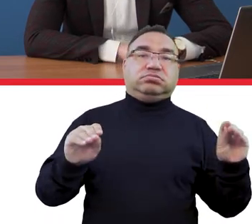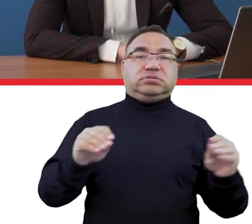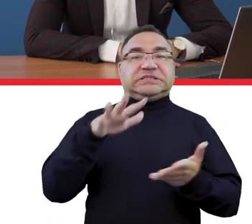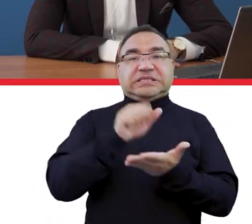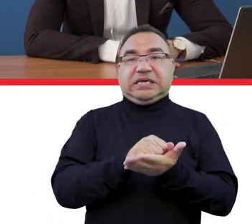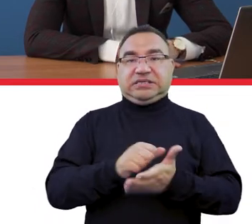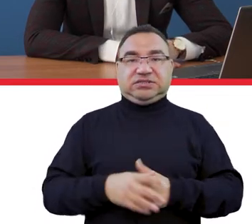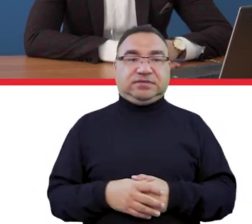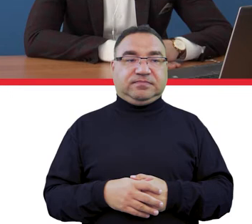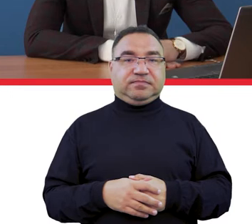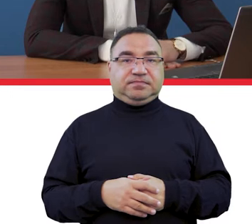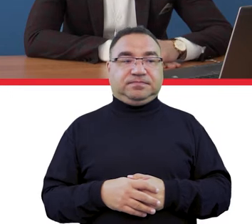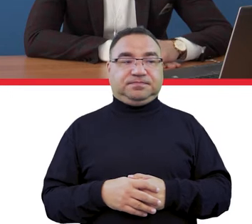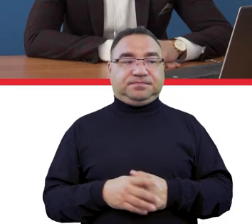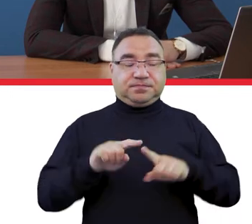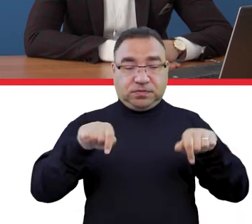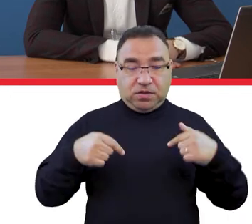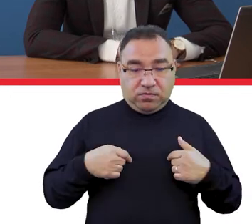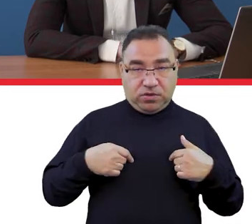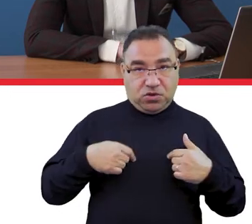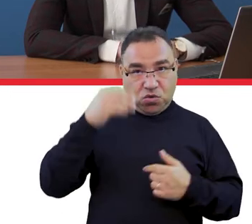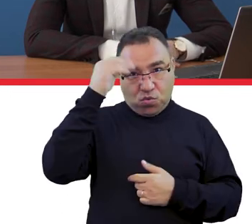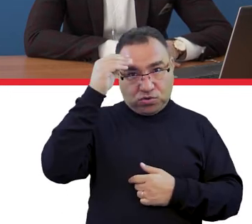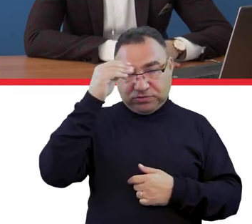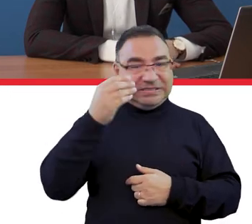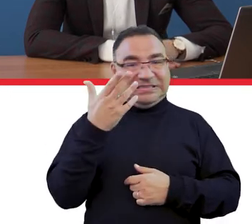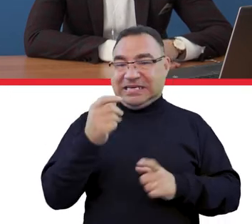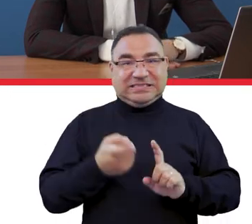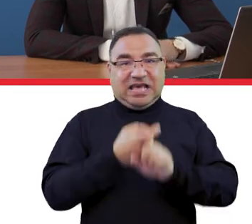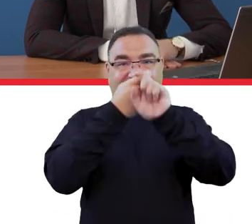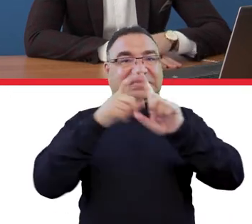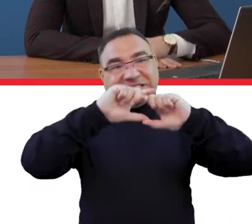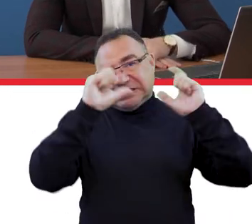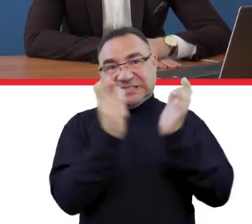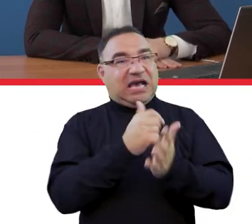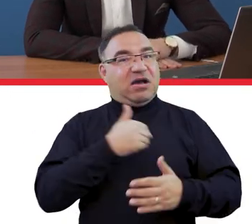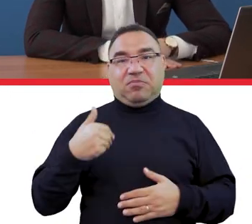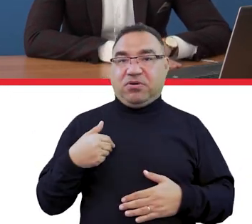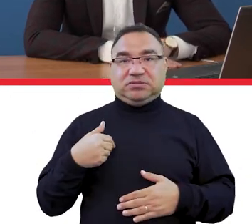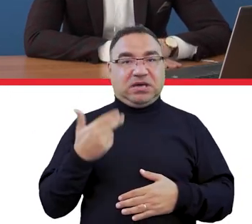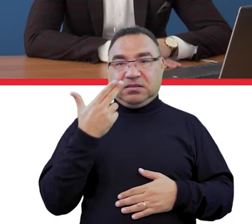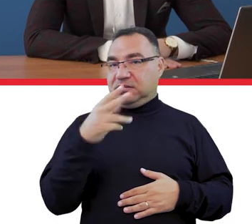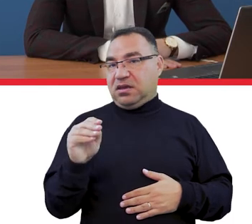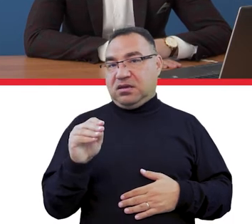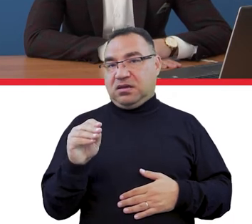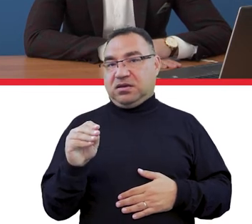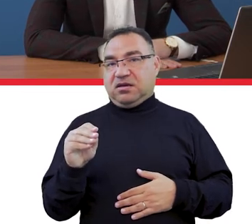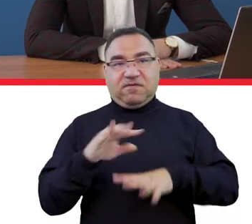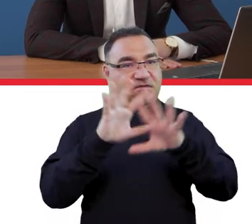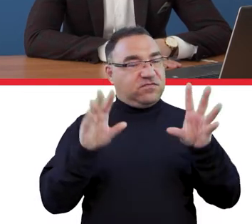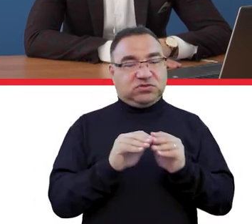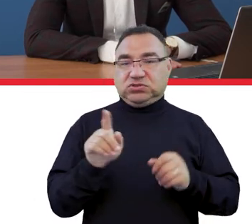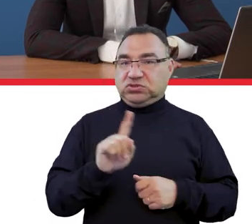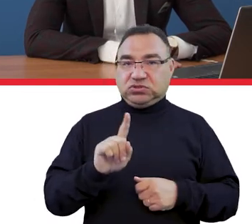Uczymy się tej zmiany formuły, czyli nie zawieszamy czegoś w całym kraju, nie dotyczy to wszędzie i wszystkich.